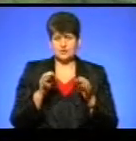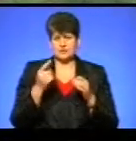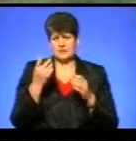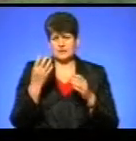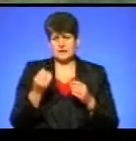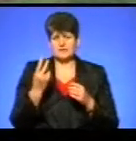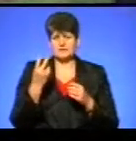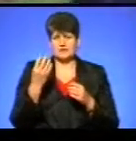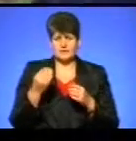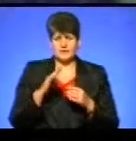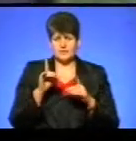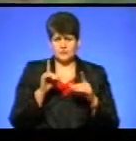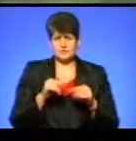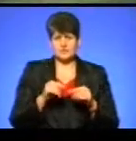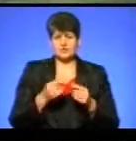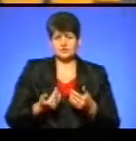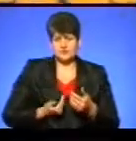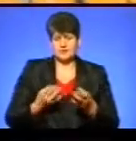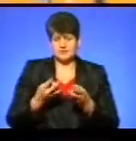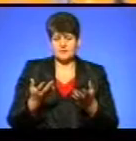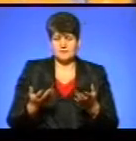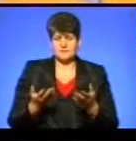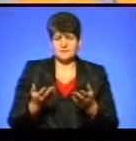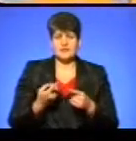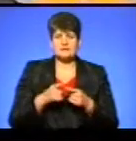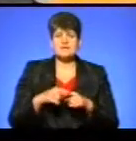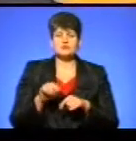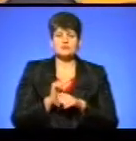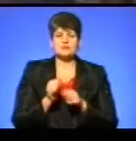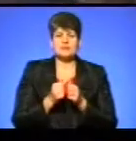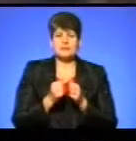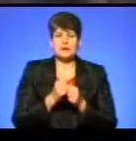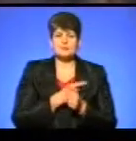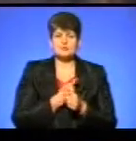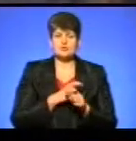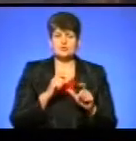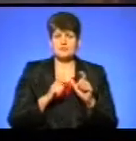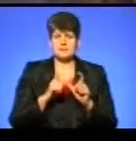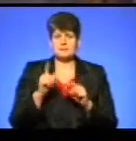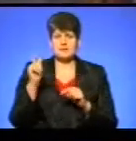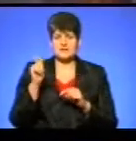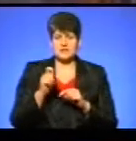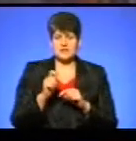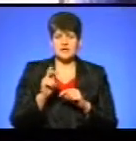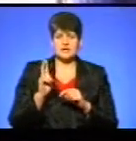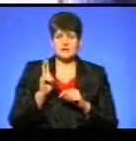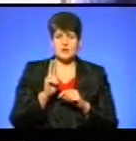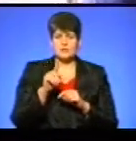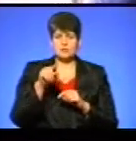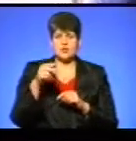не поїздять, далі будуть їздити, жити ж треба на щось. Це зупинка біля медичного університету. Під'їжджає тролейбус номер два.